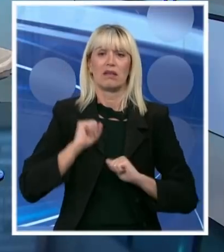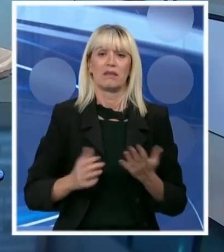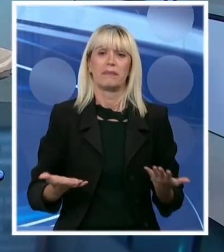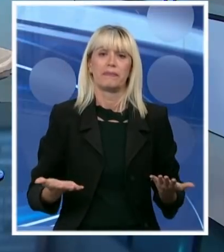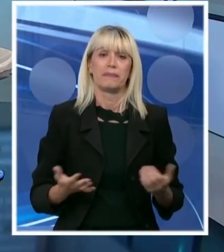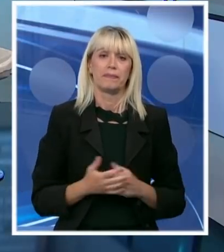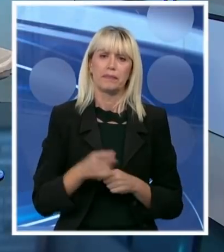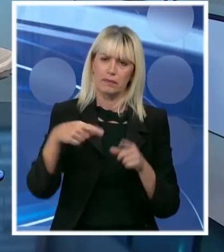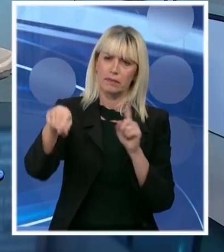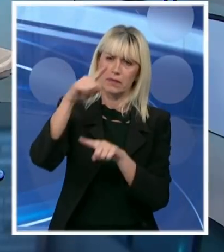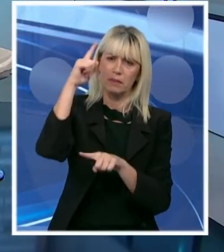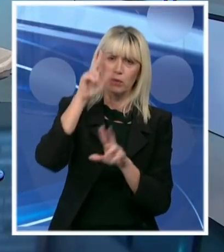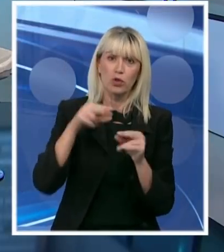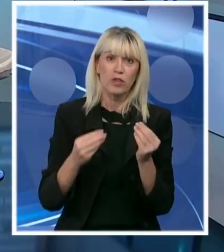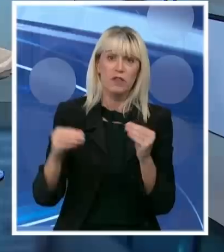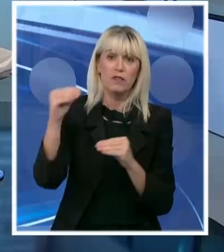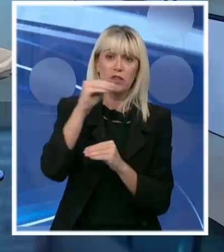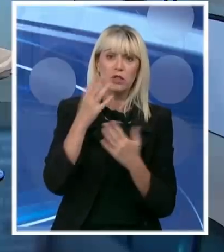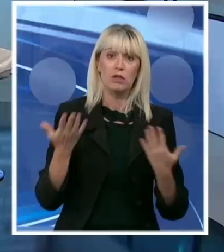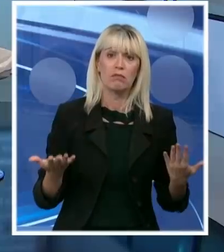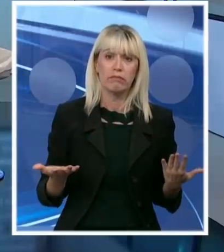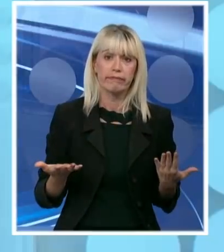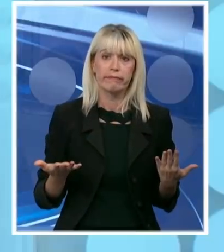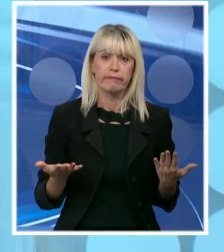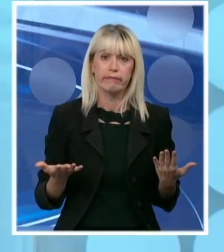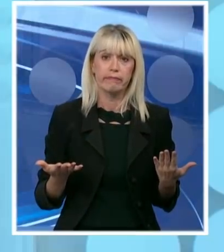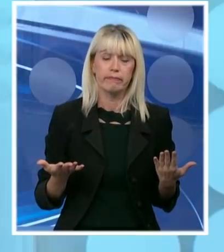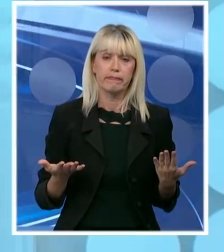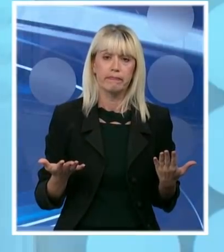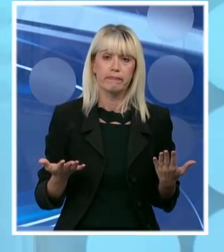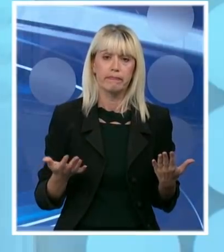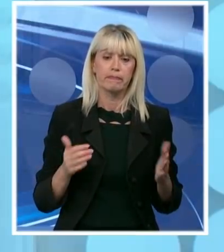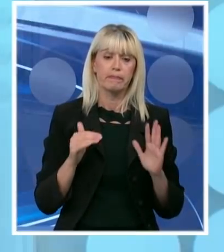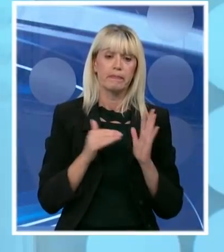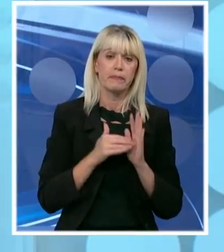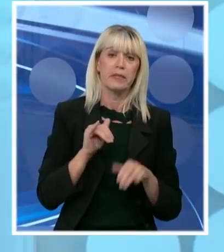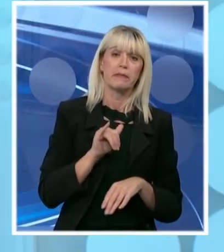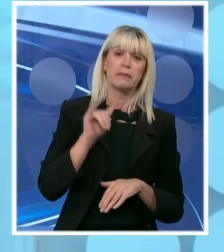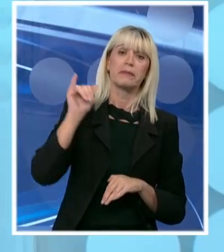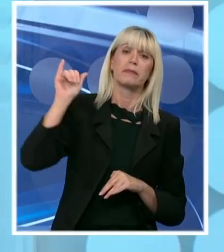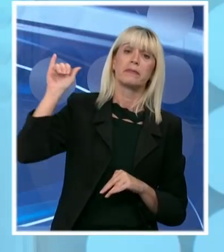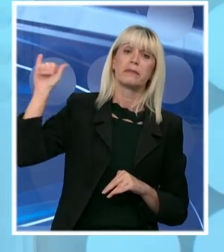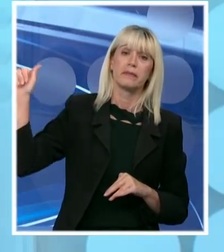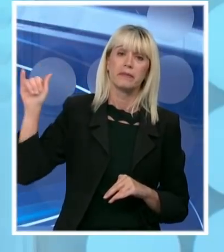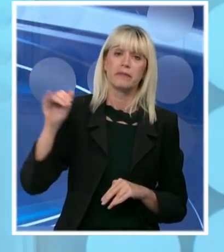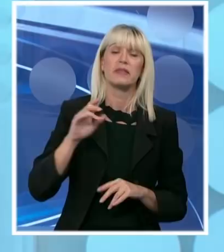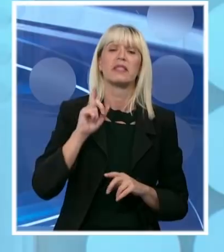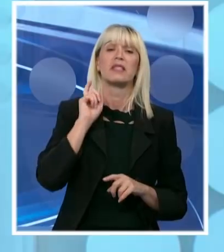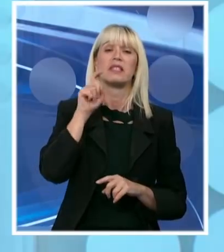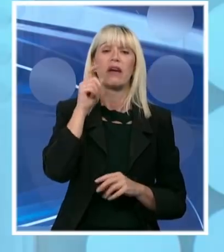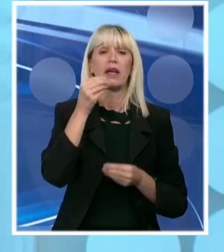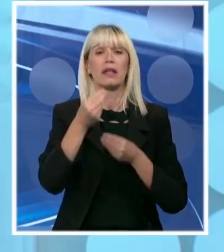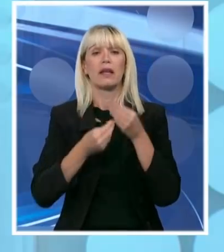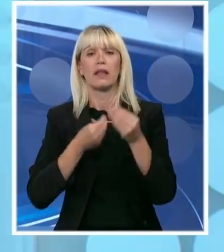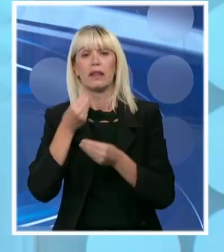A vi mislite da može nešto više. To treba da odemo tamo pa da svakog dana citiram Lazara. Nema problema. Otiđite pa